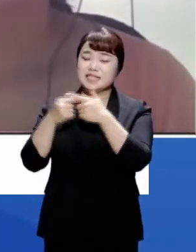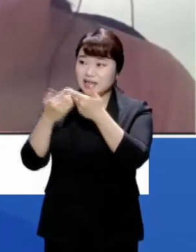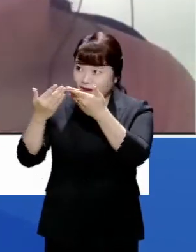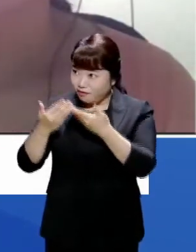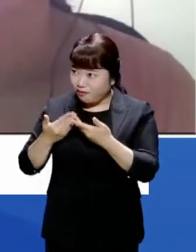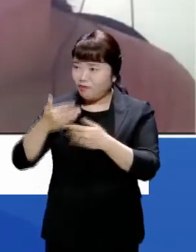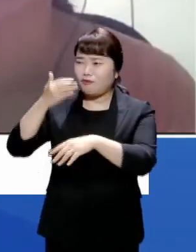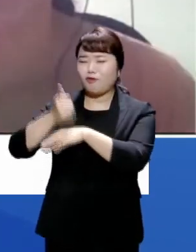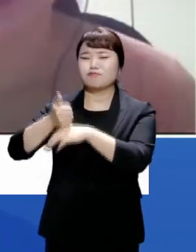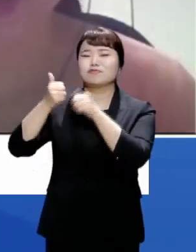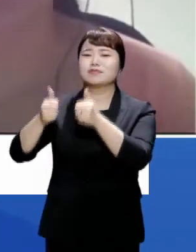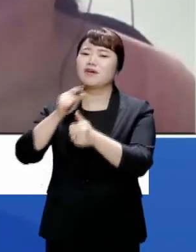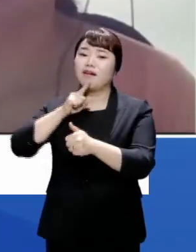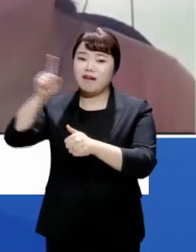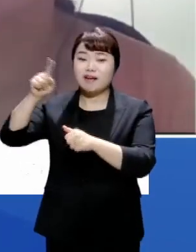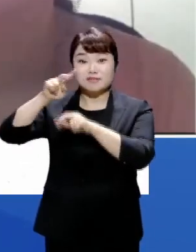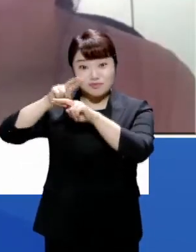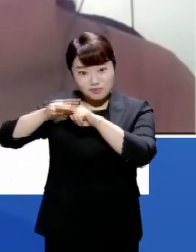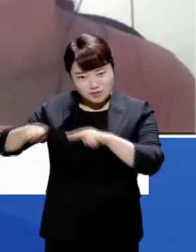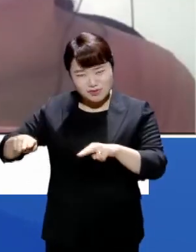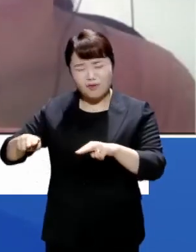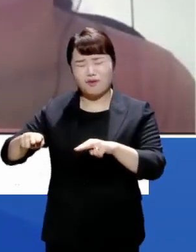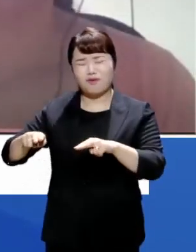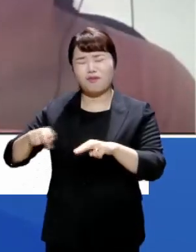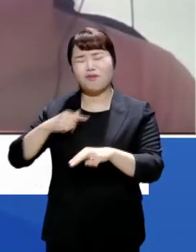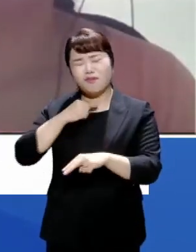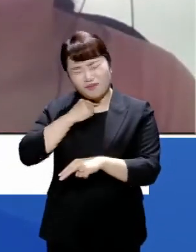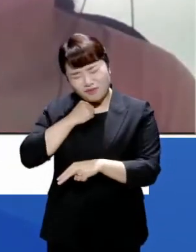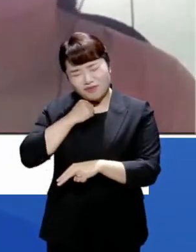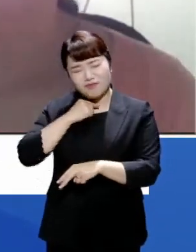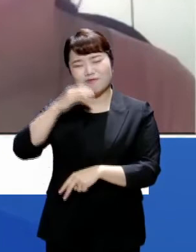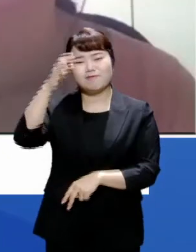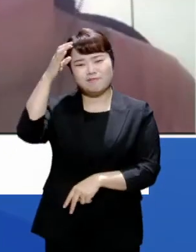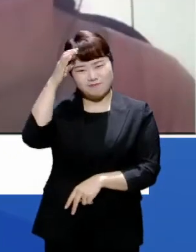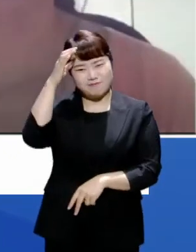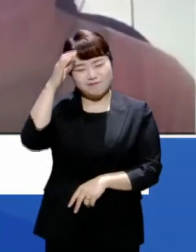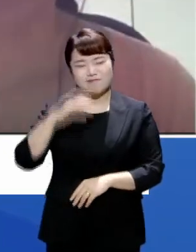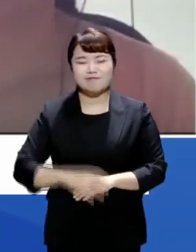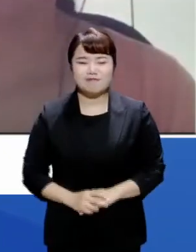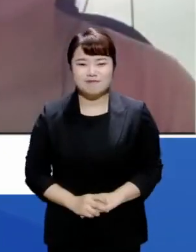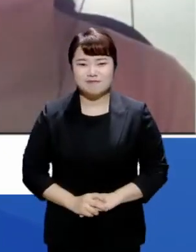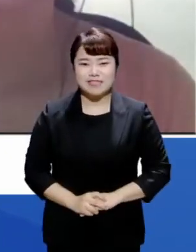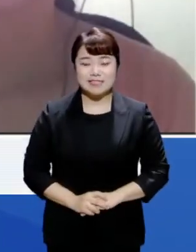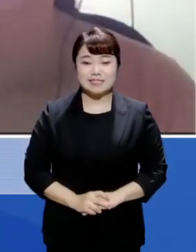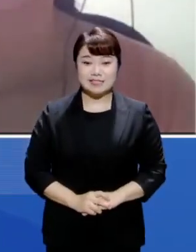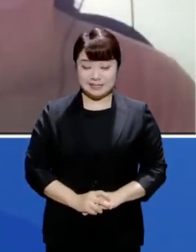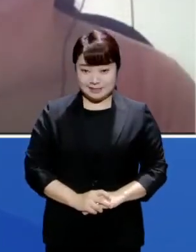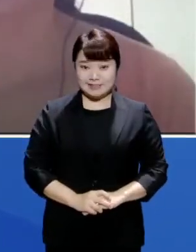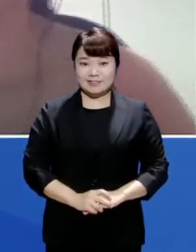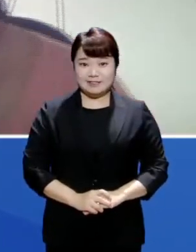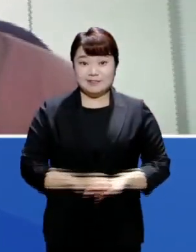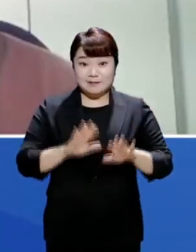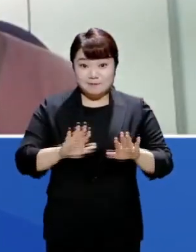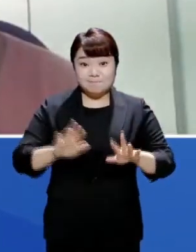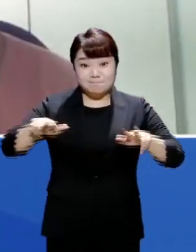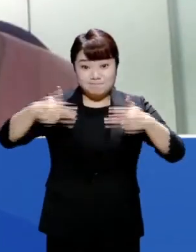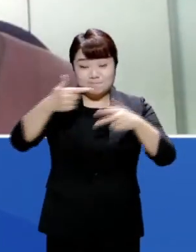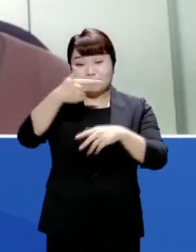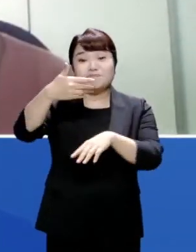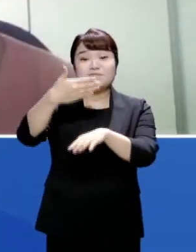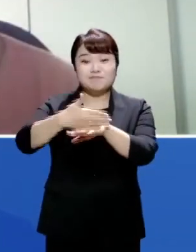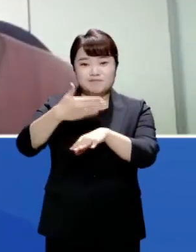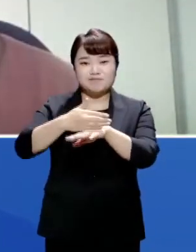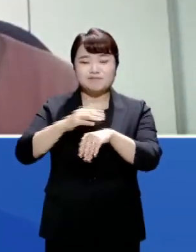소송을 좀 취해 주신다면 정말 정말 개인적으로 감사할 것 같습니다. 네 오늘 말씀 여기까지